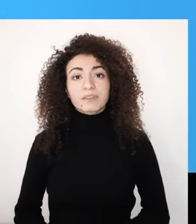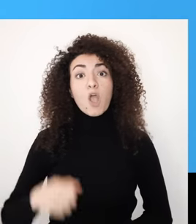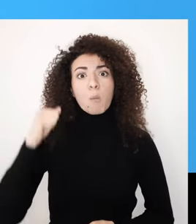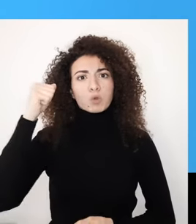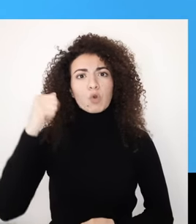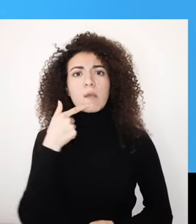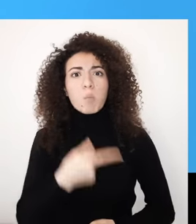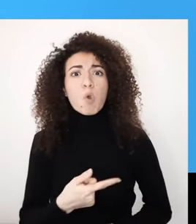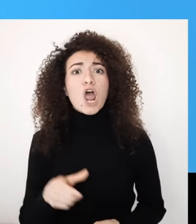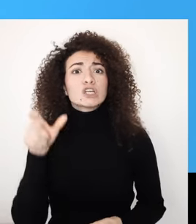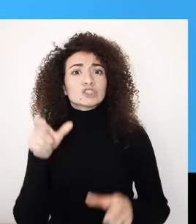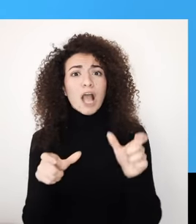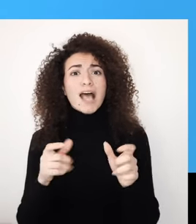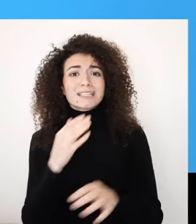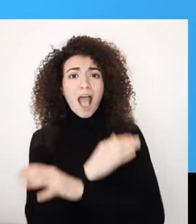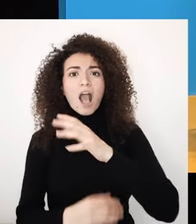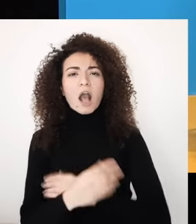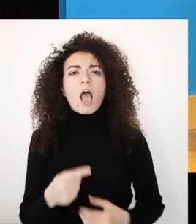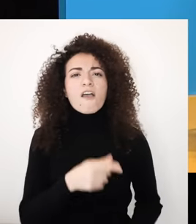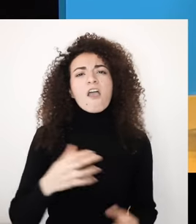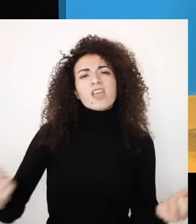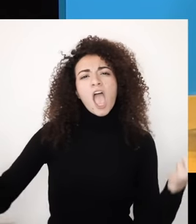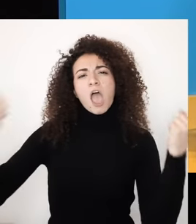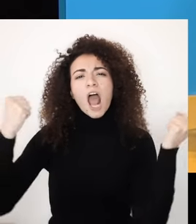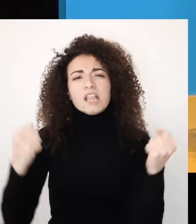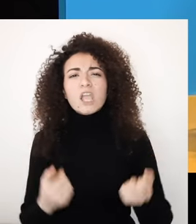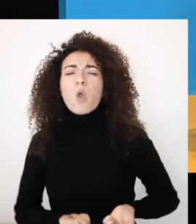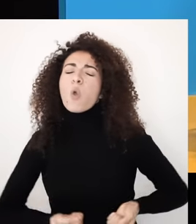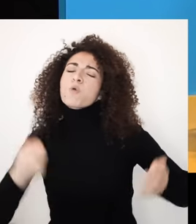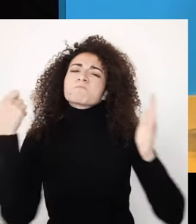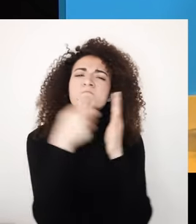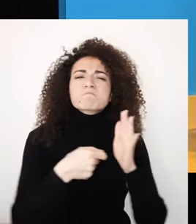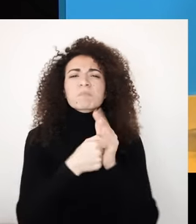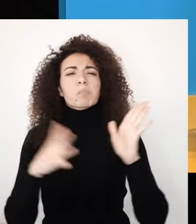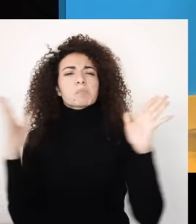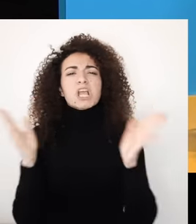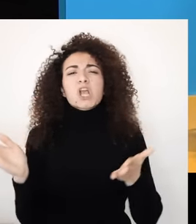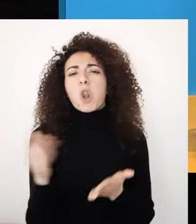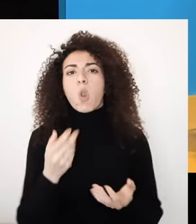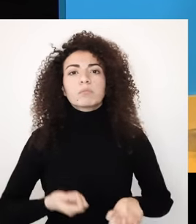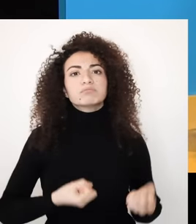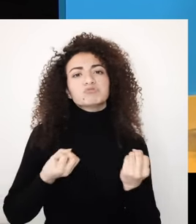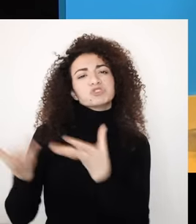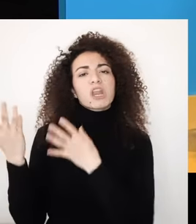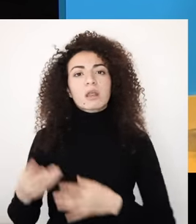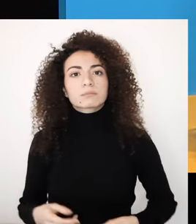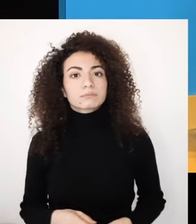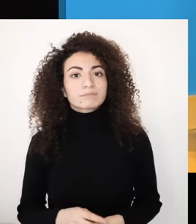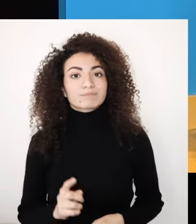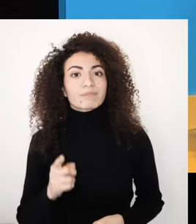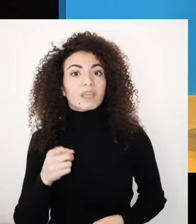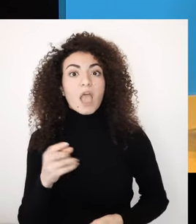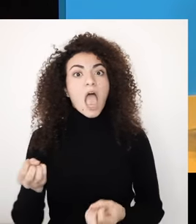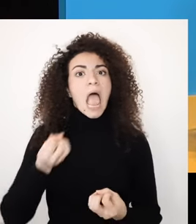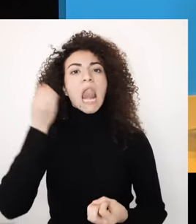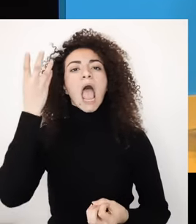البطولة بينسب للشخص اللي عنده إعاقة أنه بيمتلك إرادة فولازية بيتخطى كل السعاب بالمزايا الاستثنائية اللي